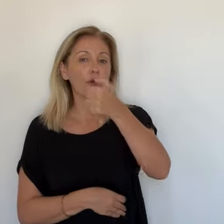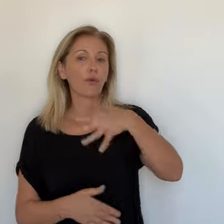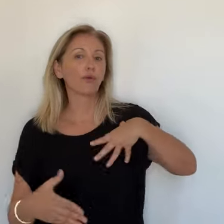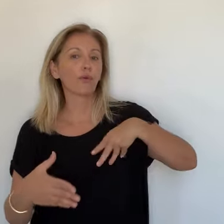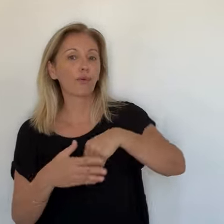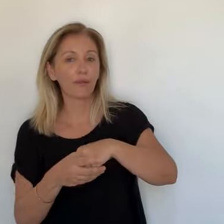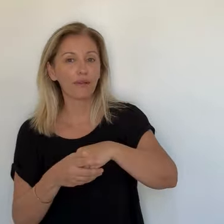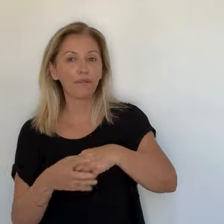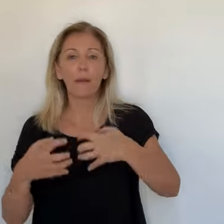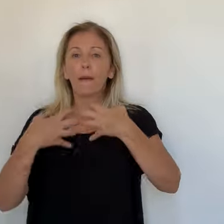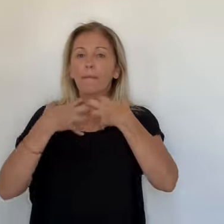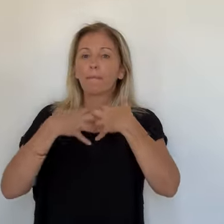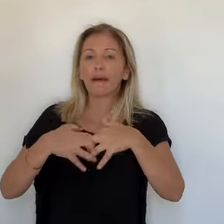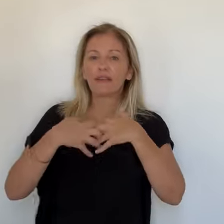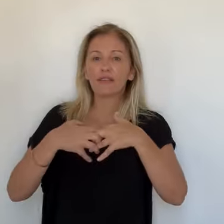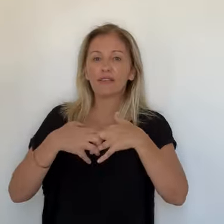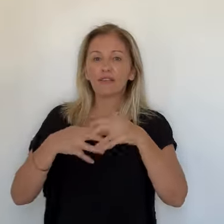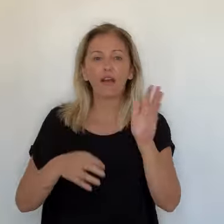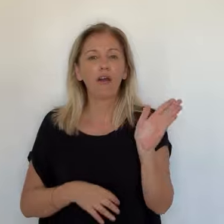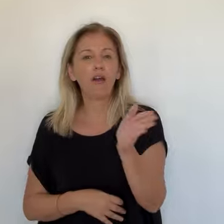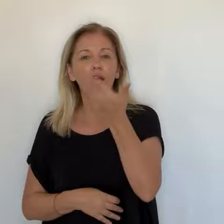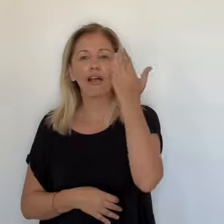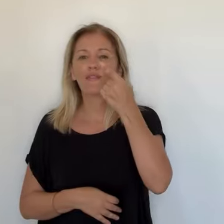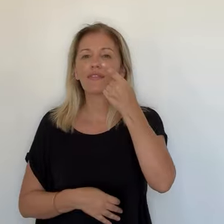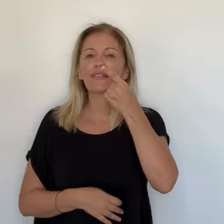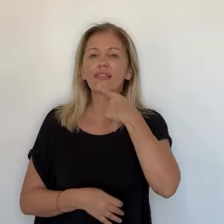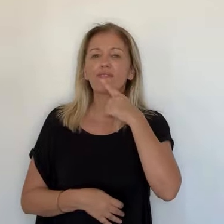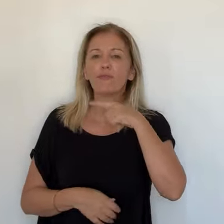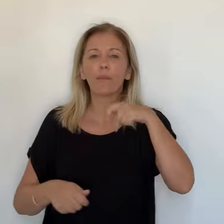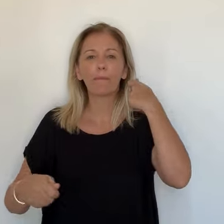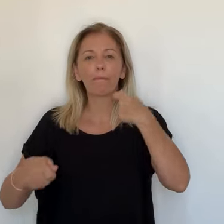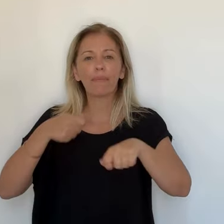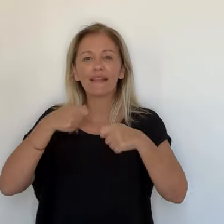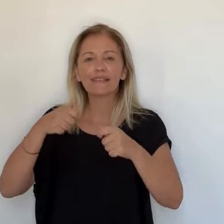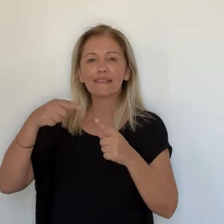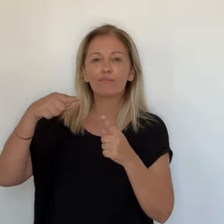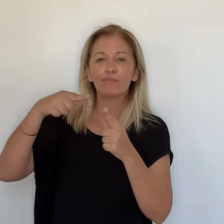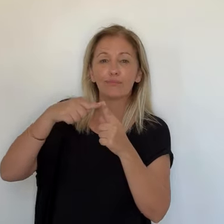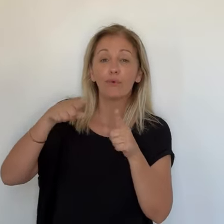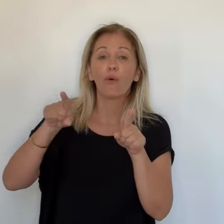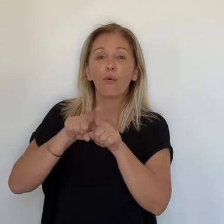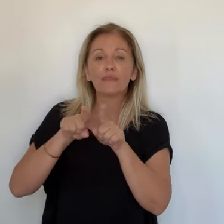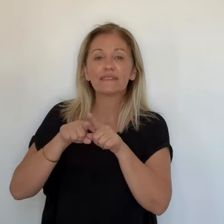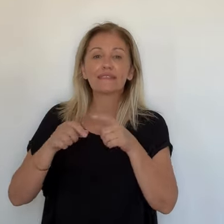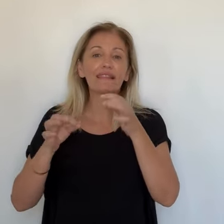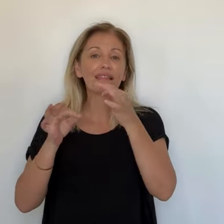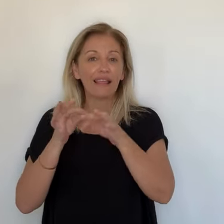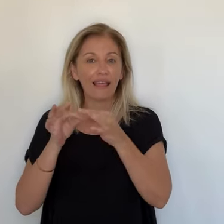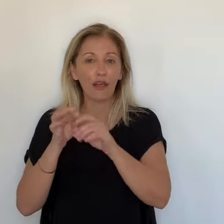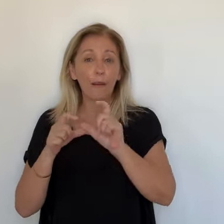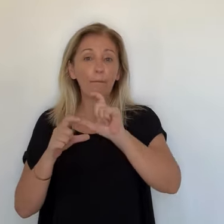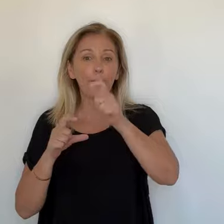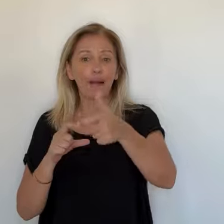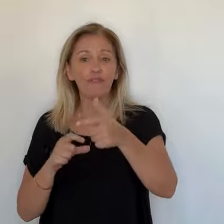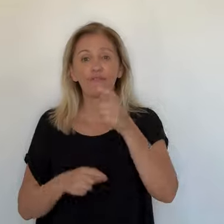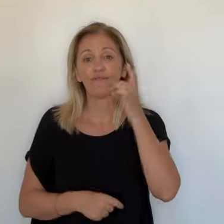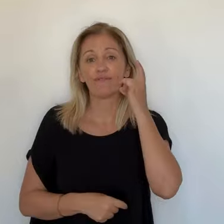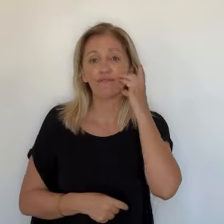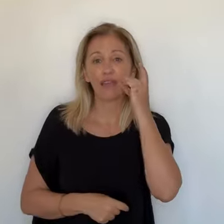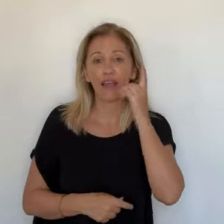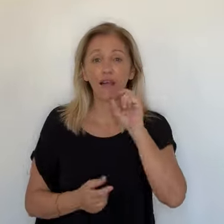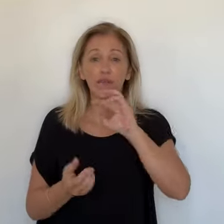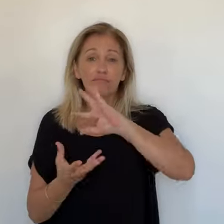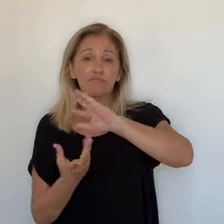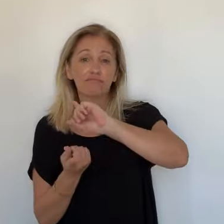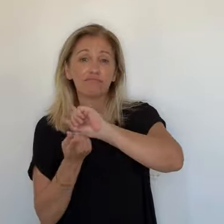avant de le transformer en calecin et de le refondre en bouteille. Contrairement aux emballages triés, le verre ne coûte pas excessivement